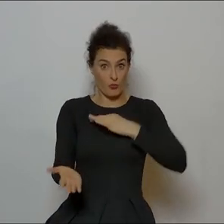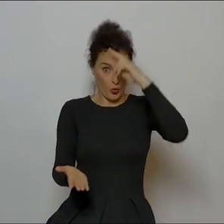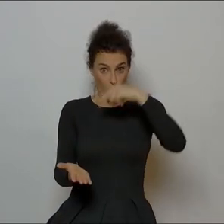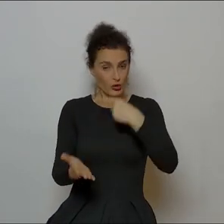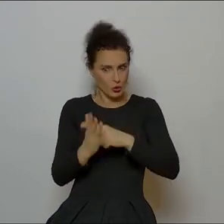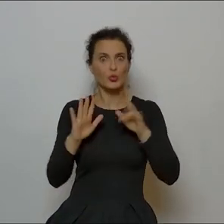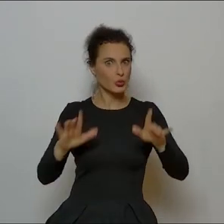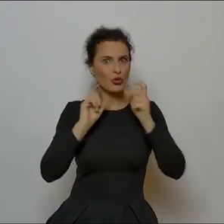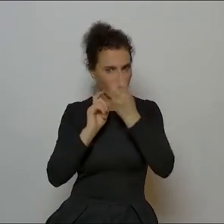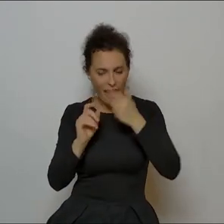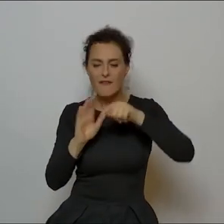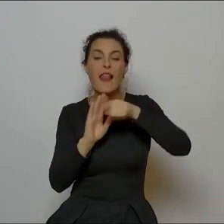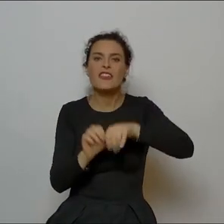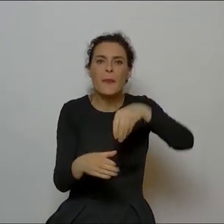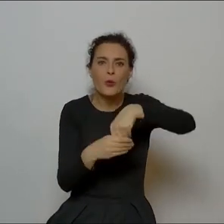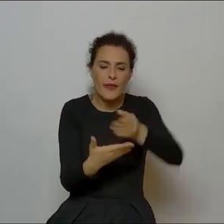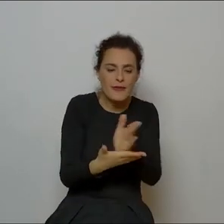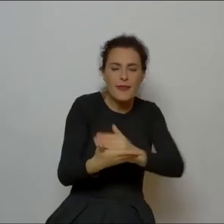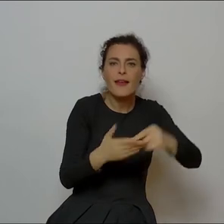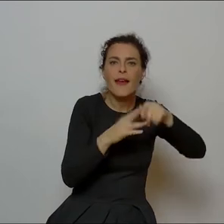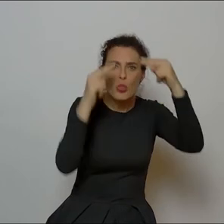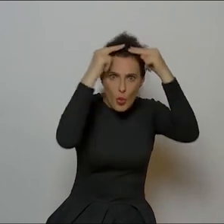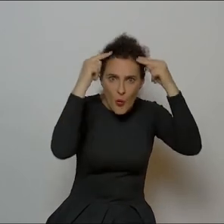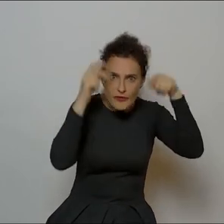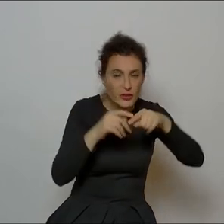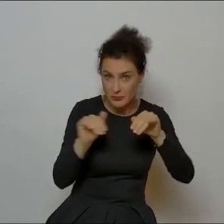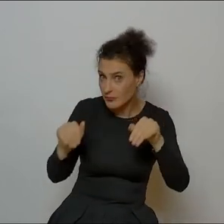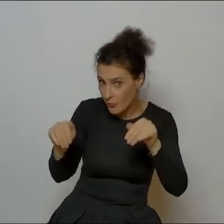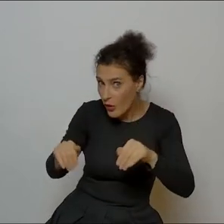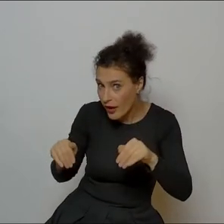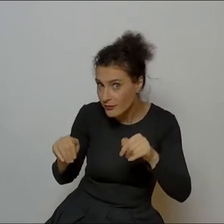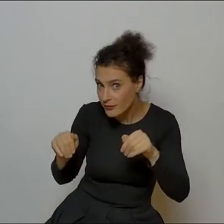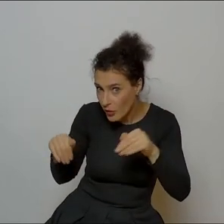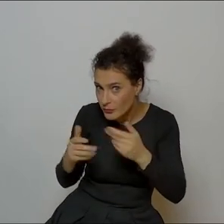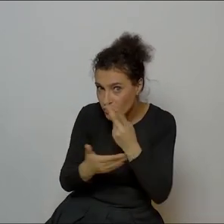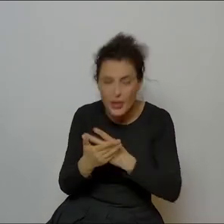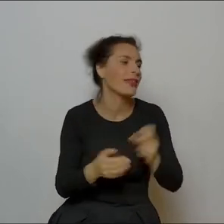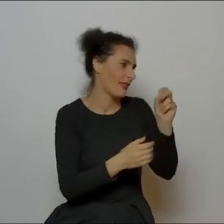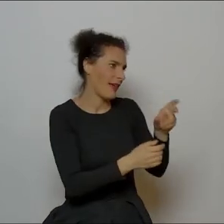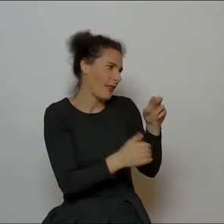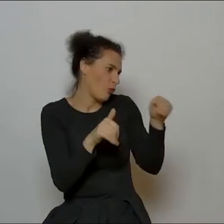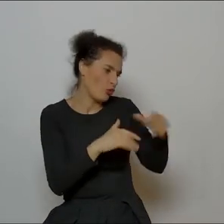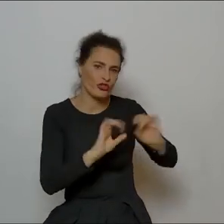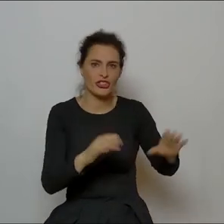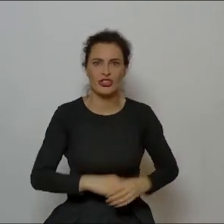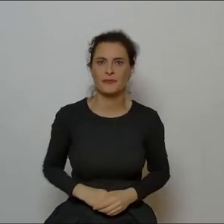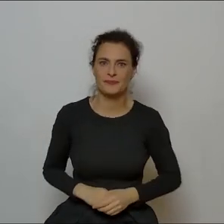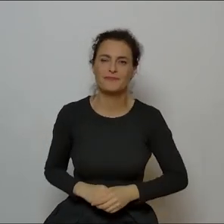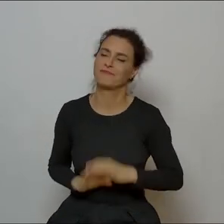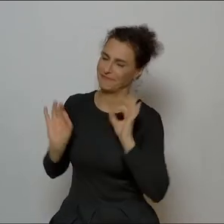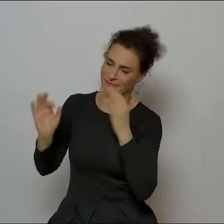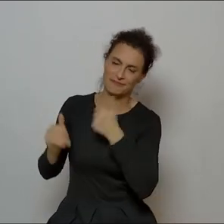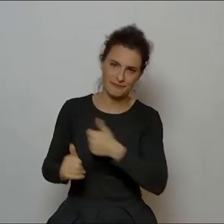też dużo ciekawych rzeczy jest, jest taki rozdział właśnie o Norwidzie. Nie wiem, czy mogę przeczytać. Jak najbardziej. Super.